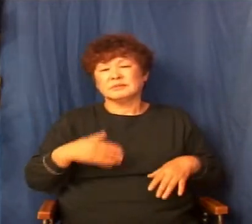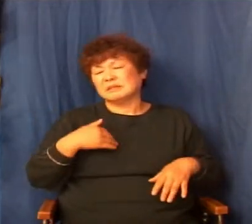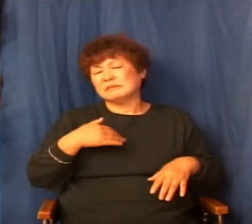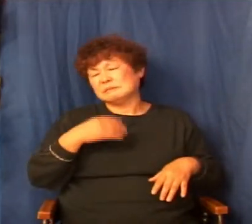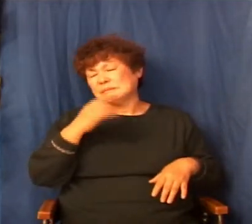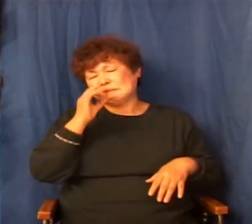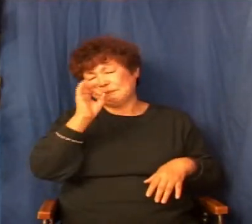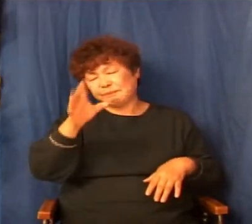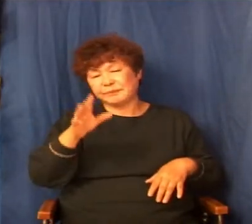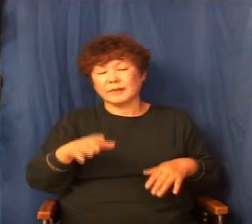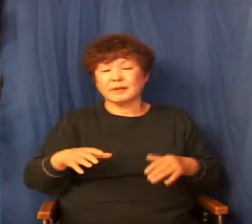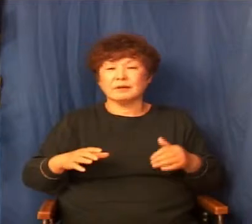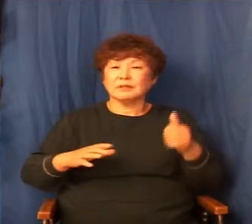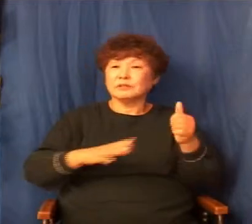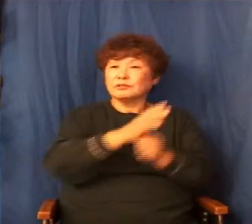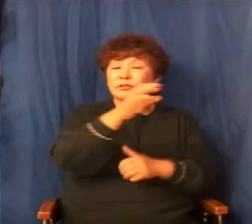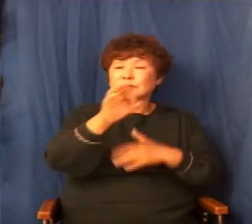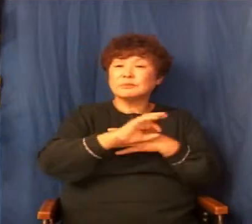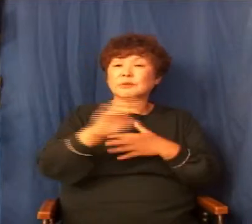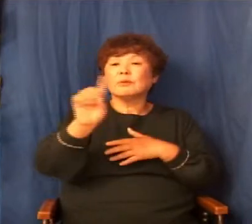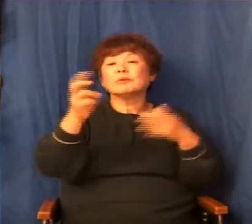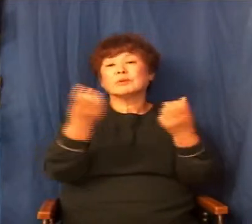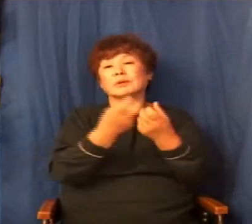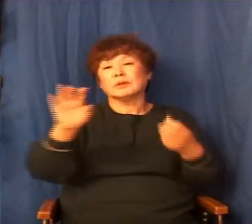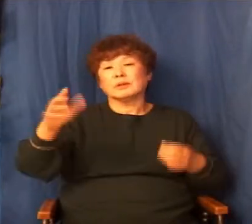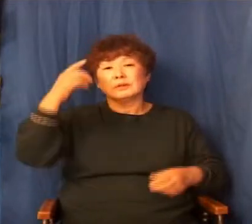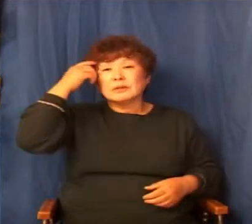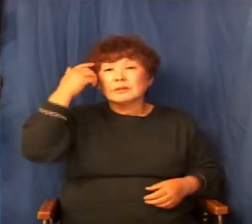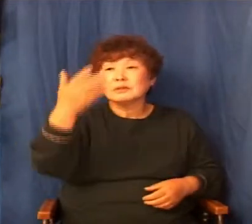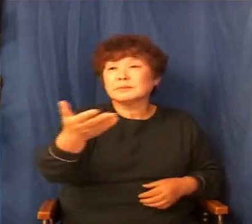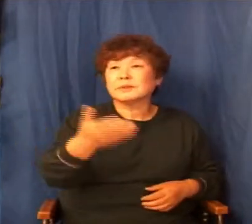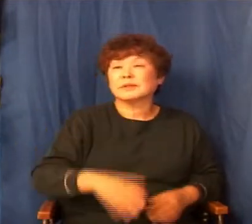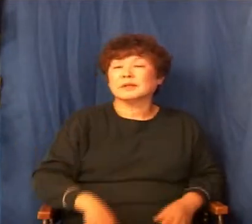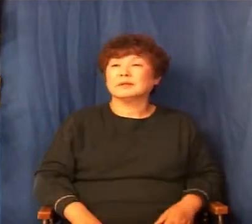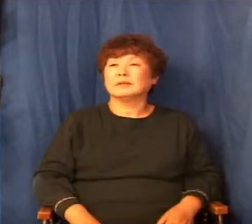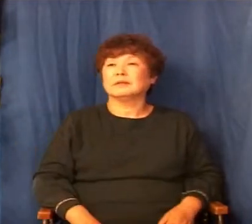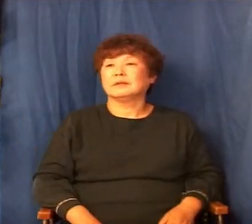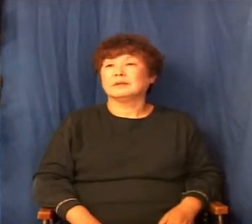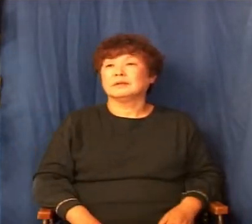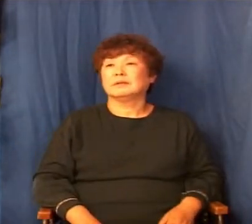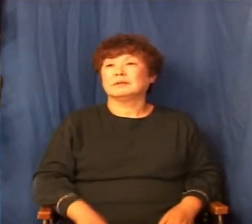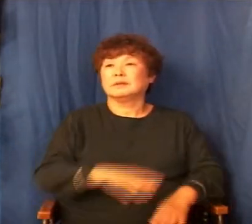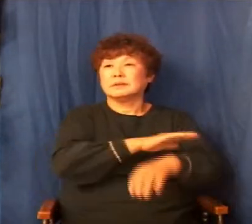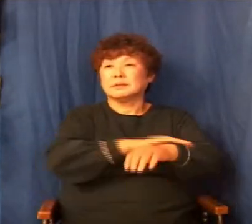그 다음에 어떻게 풀렸을까요? 잘 풀렸을까요?